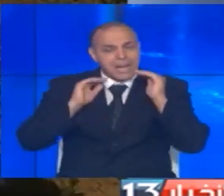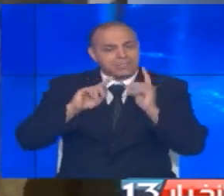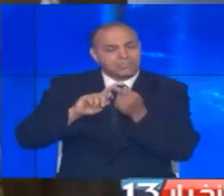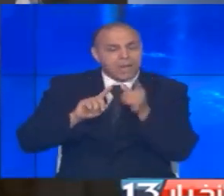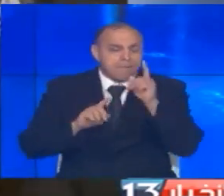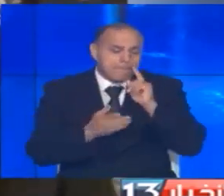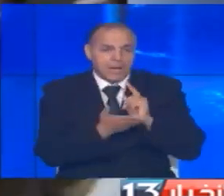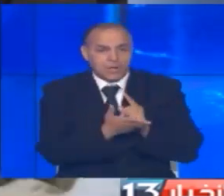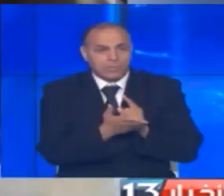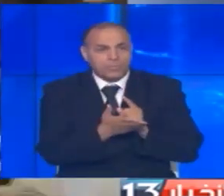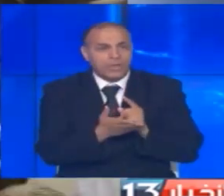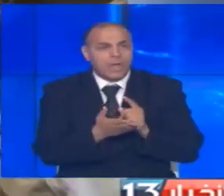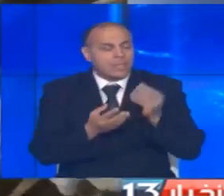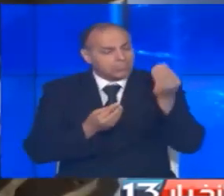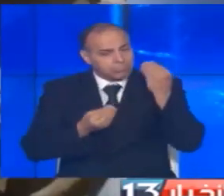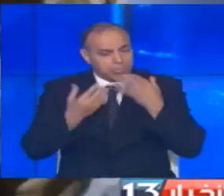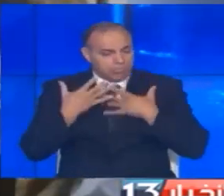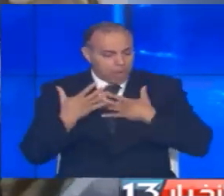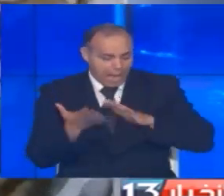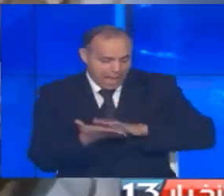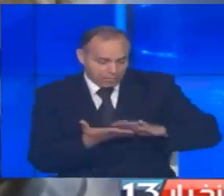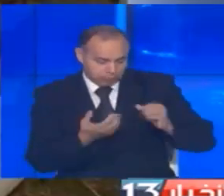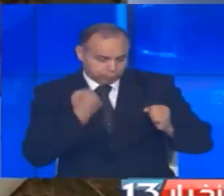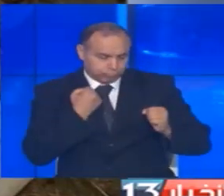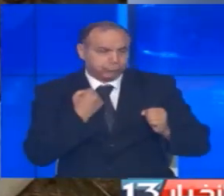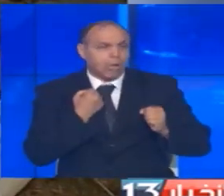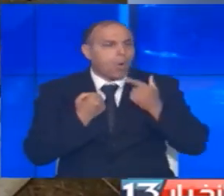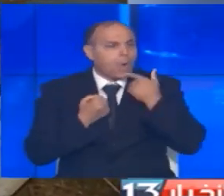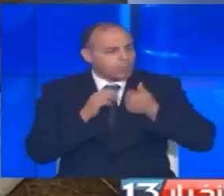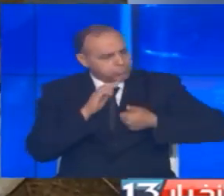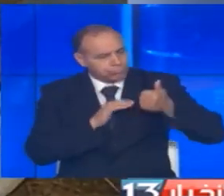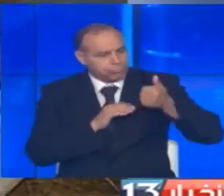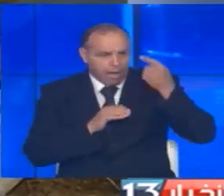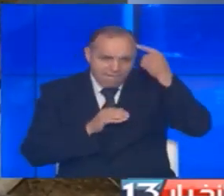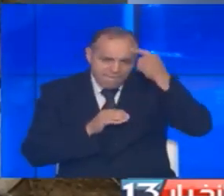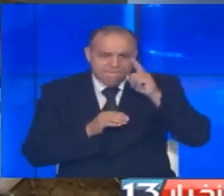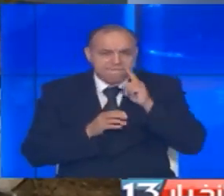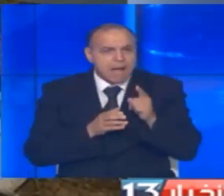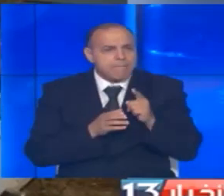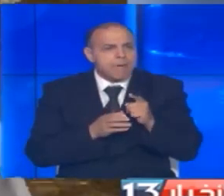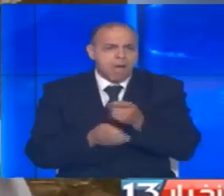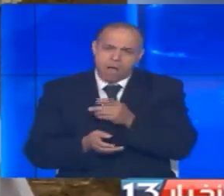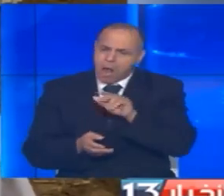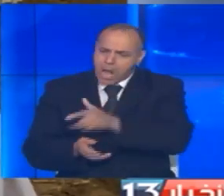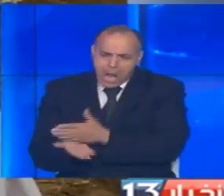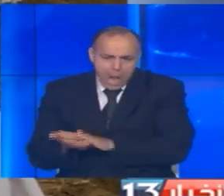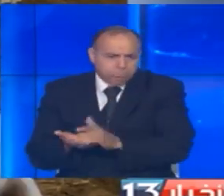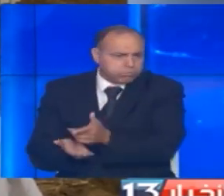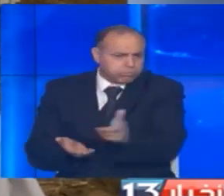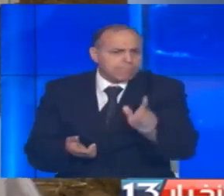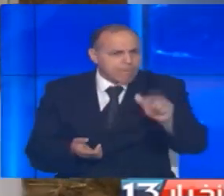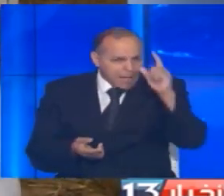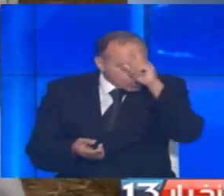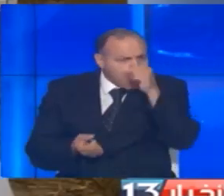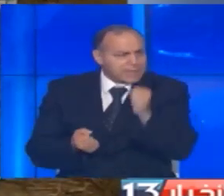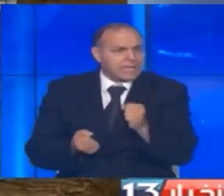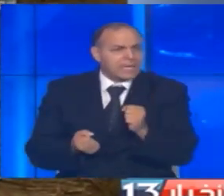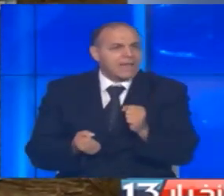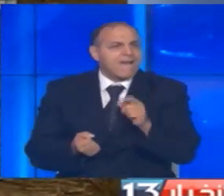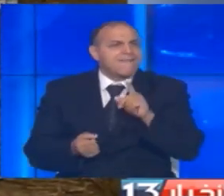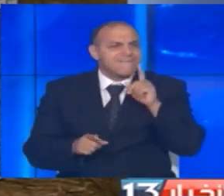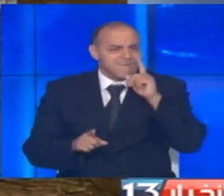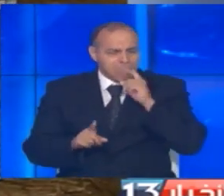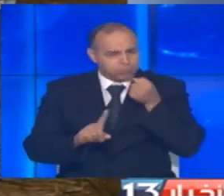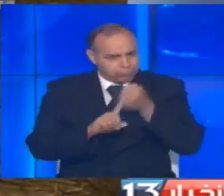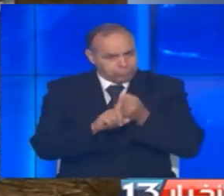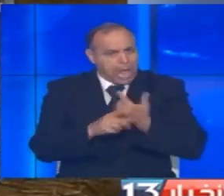المرأة بحكم تعلقها بأرضها وحرسها على النجاح بما هو توفر من خيرات الأرض رغم الصعوبات فلولا لسع النحل